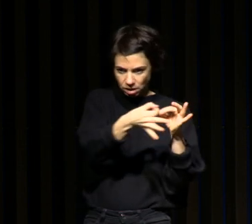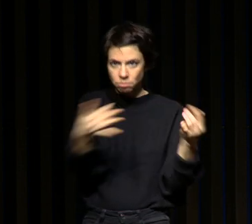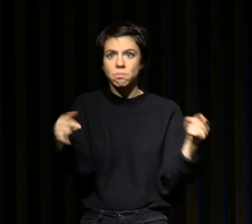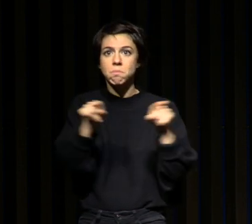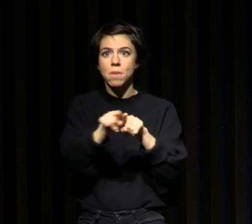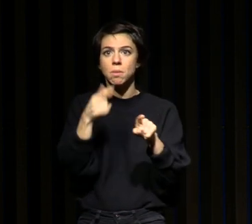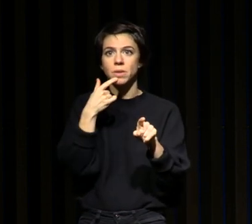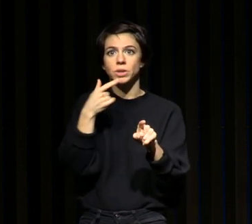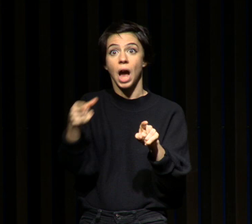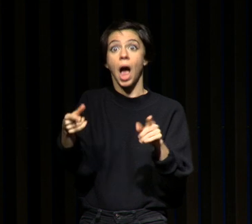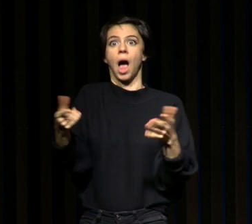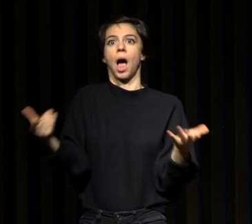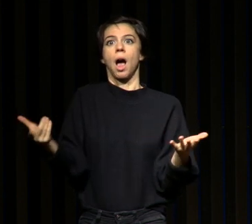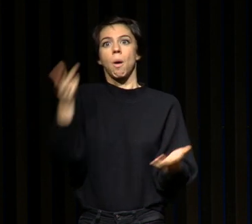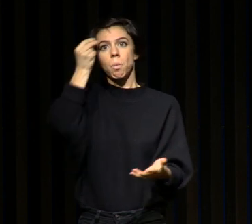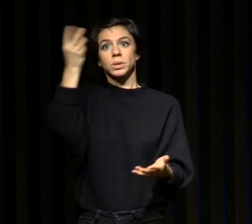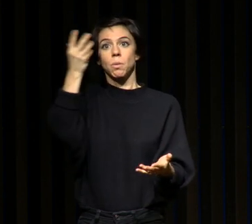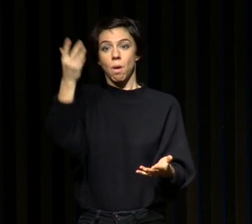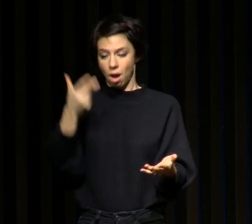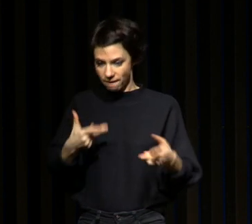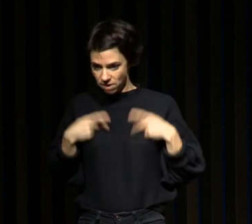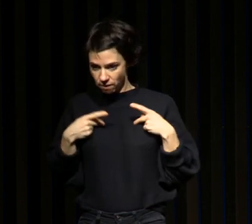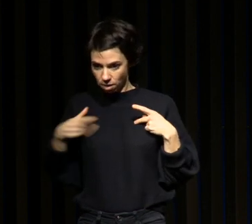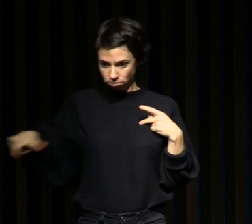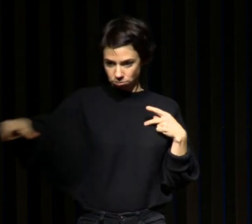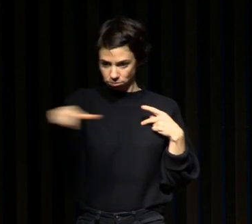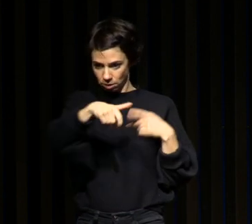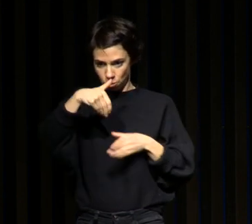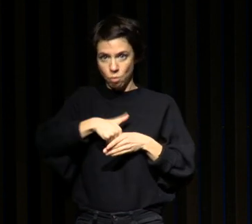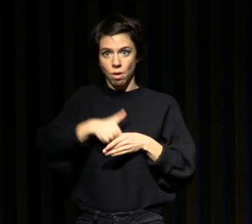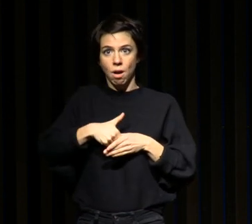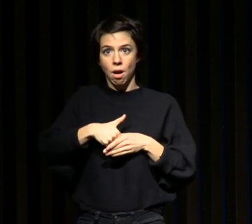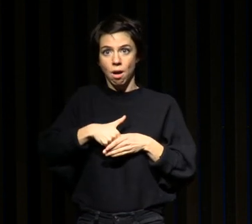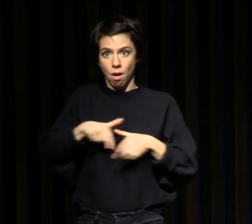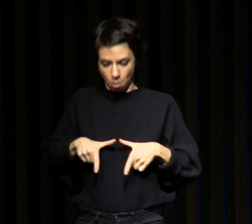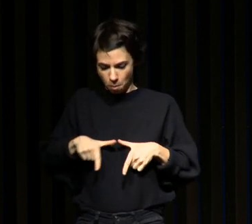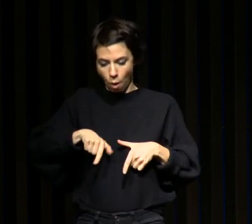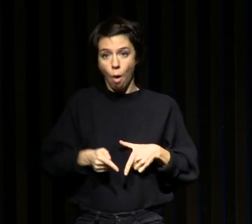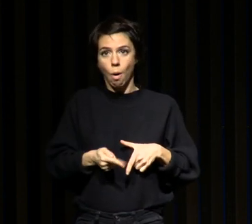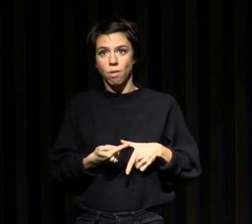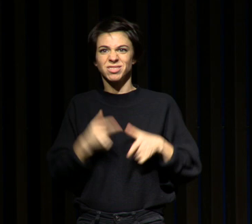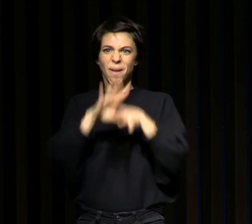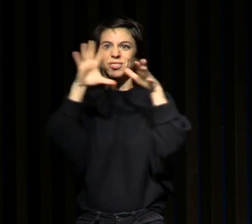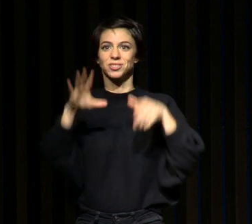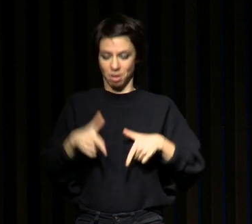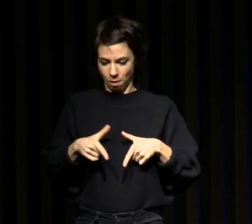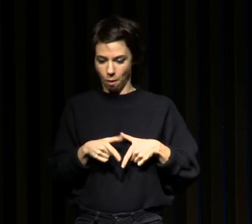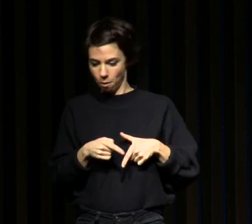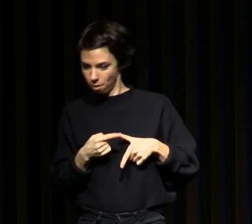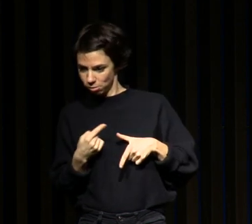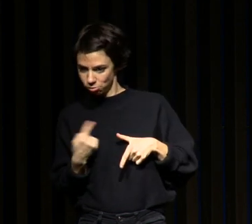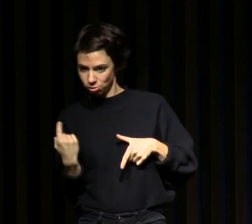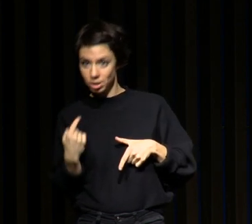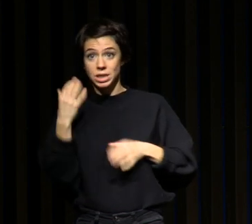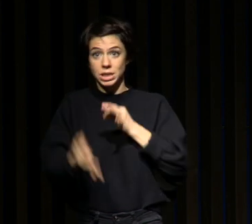montrait qu'il y avait une horloge biologique dans les systèmes. Et donc, avant toute chose, le sommeil, ça dépend réellement des horloges et